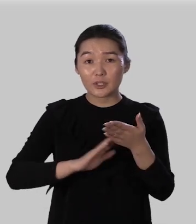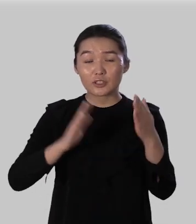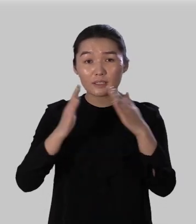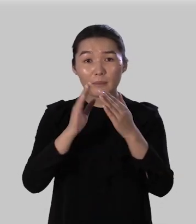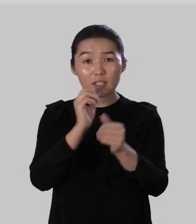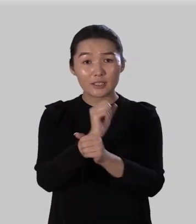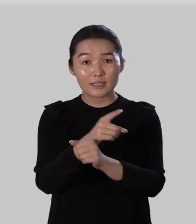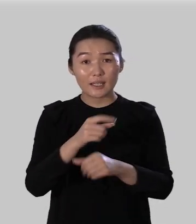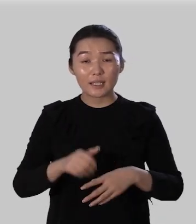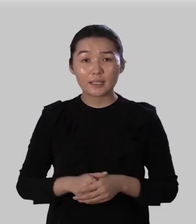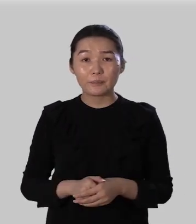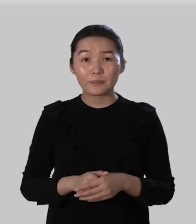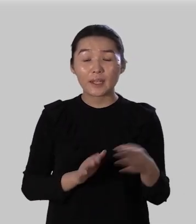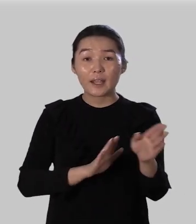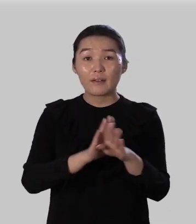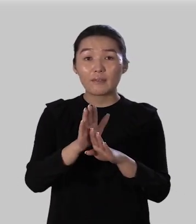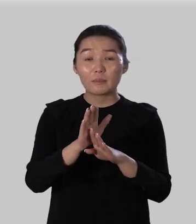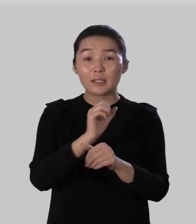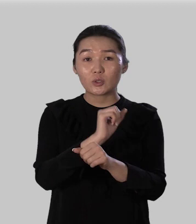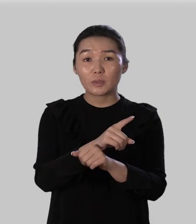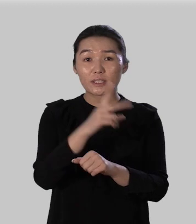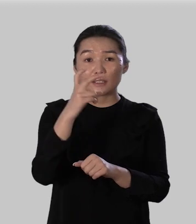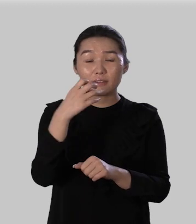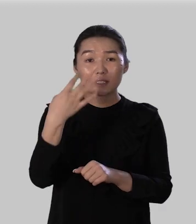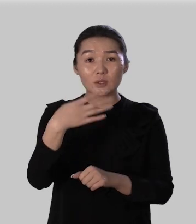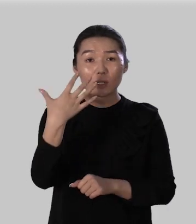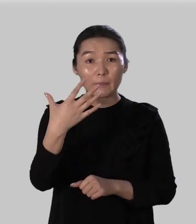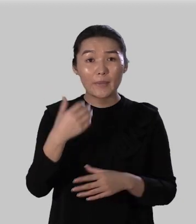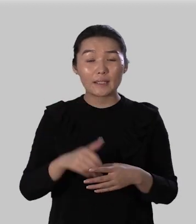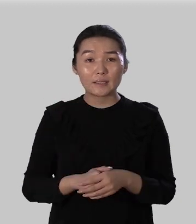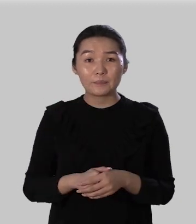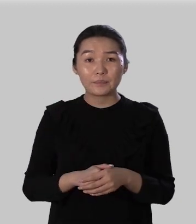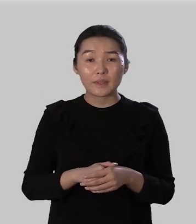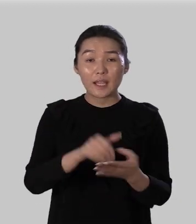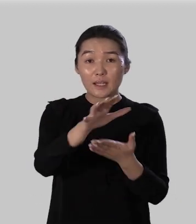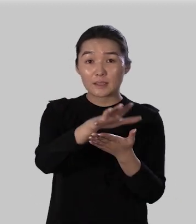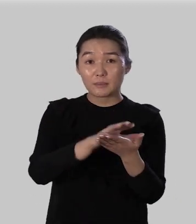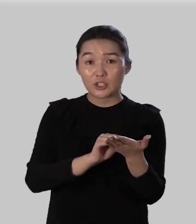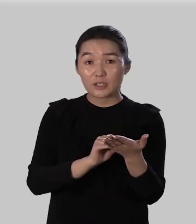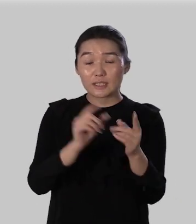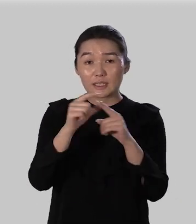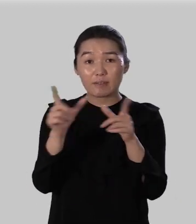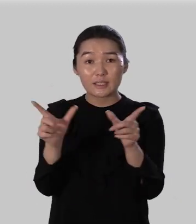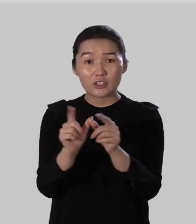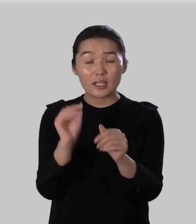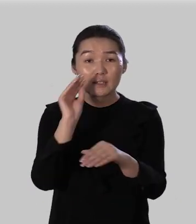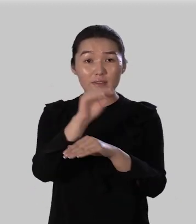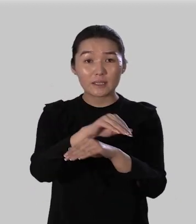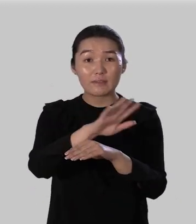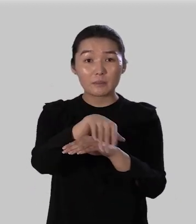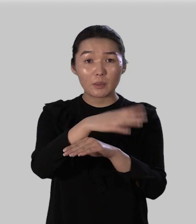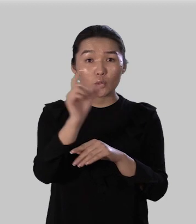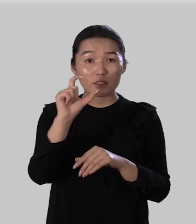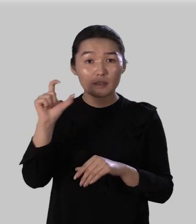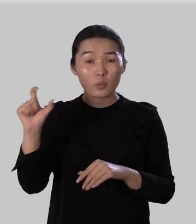запишите домашнее задание выполните упражнение 245 спишите словосочетания ставьте